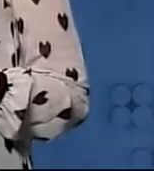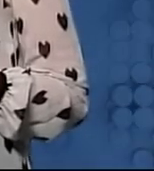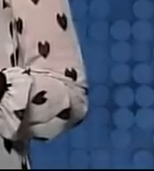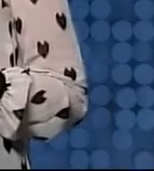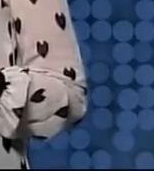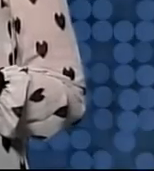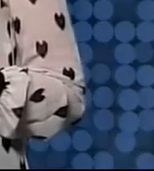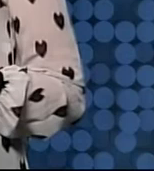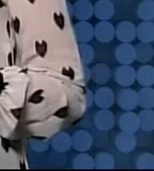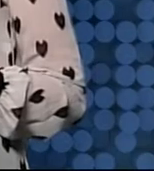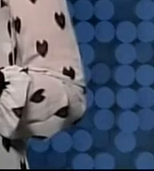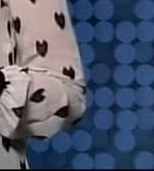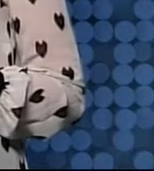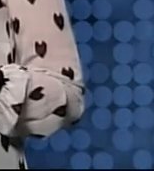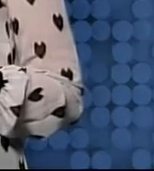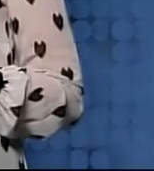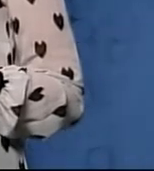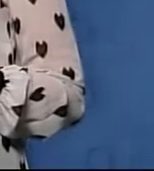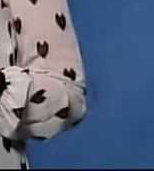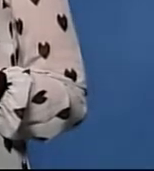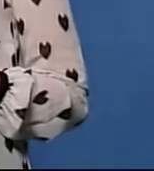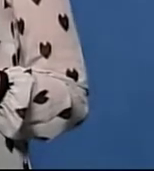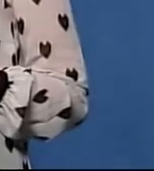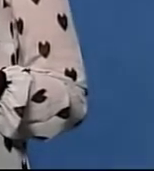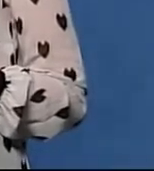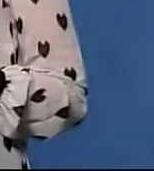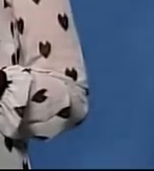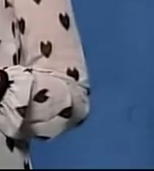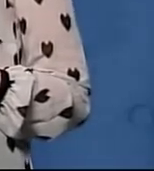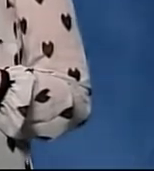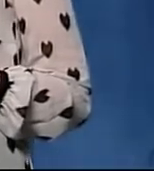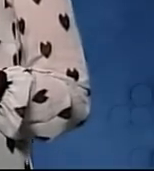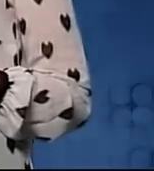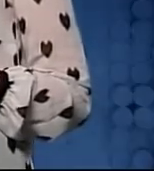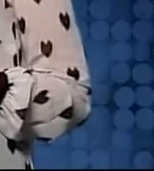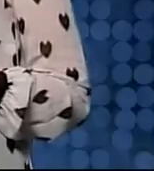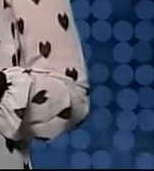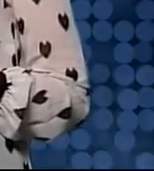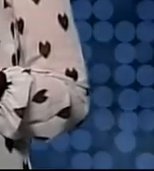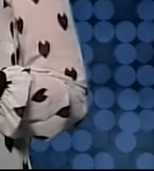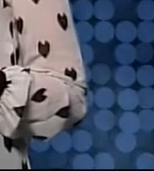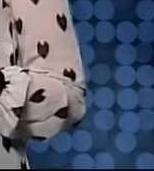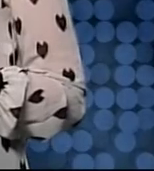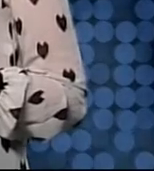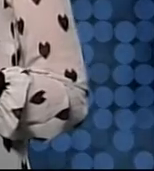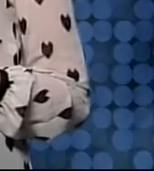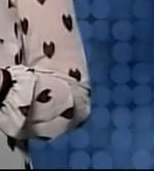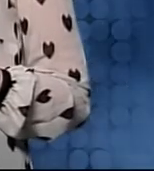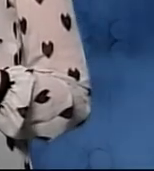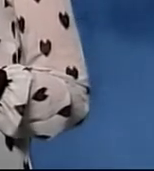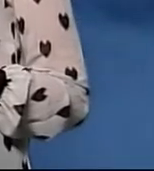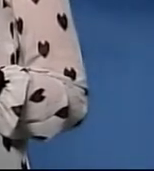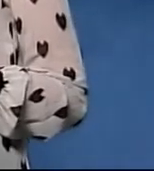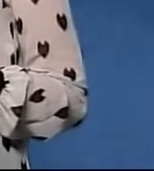в незалежності від того, яка погода за вікном, чудового настрою та затишку і комфорту у ваших домівках. До зустрічі на